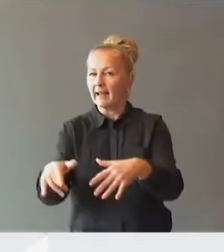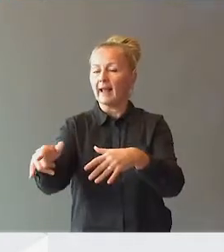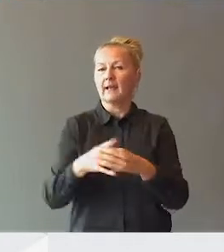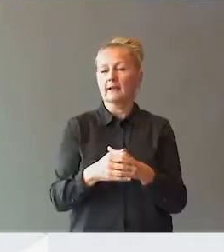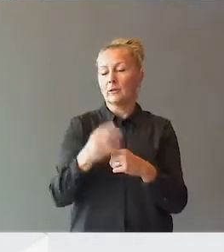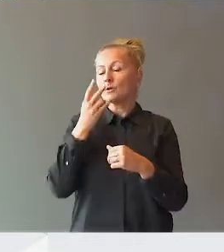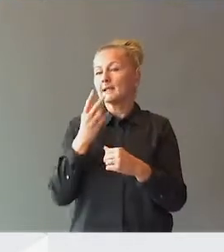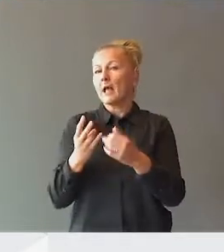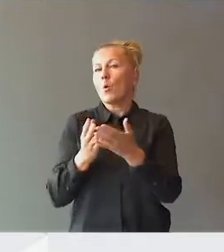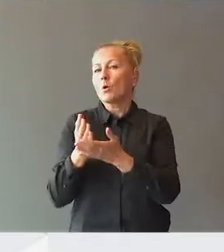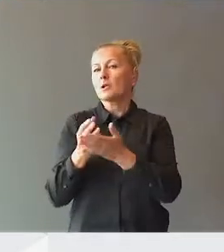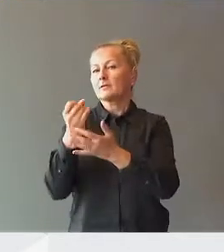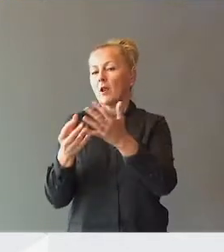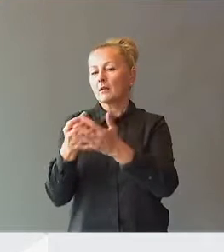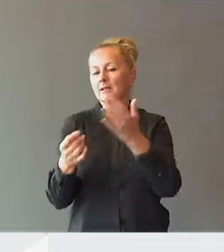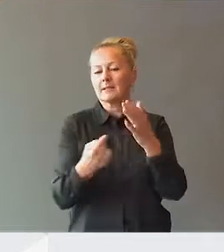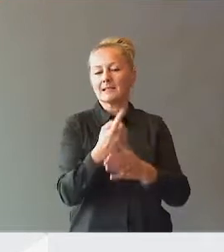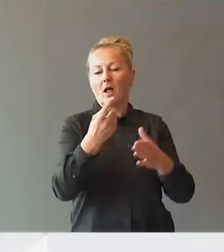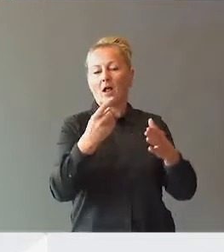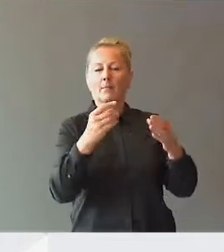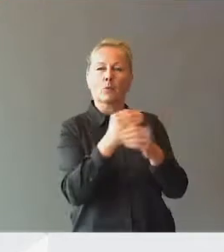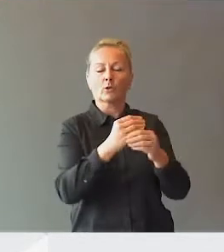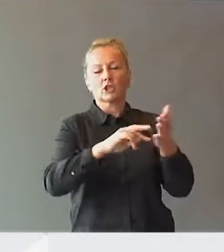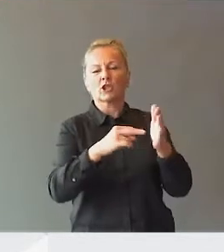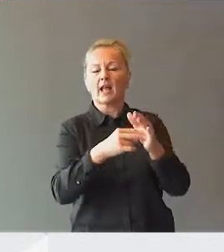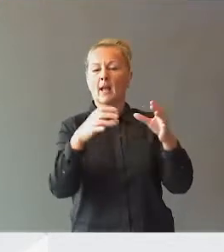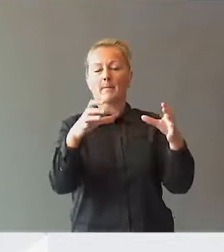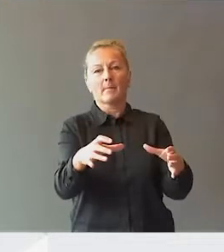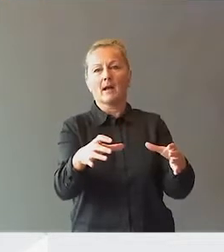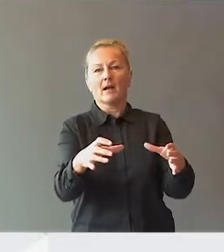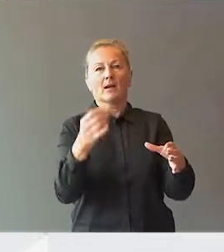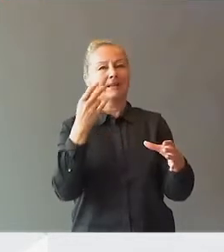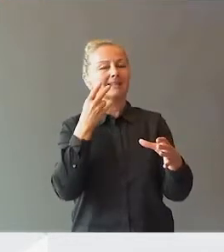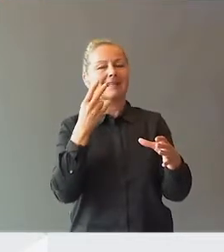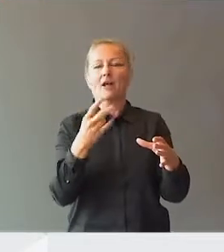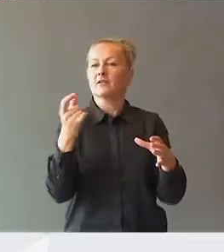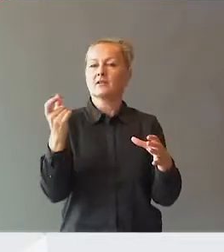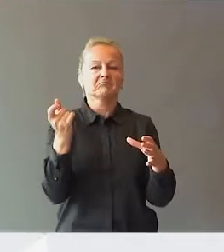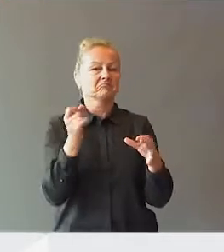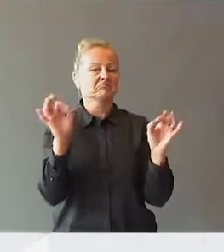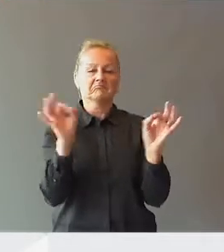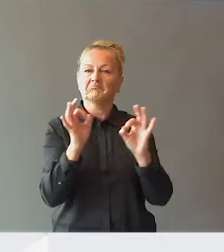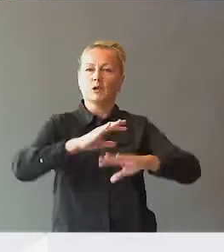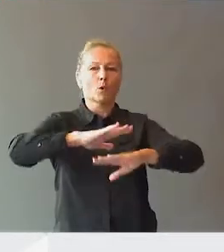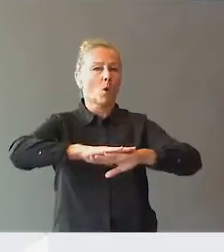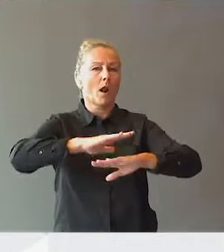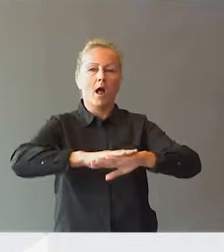si årsaksforklare det til det spesialpedagogiske systemet, det kan jeg ikke si at det finnes noe grunnlag for å gjøre.